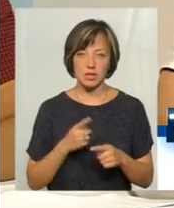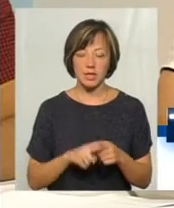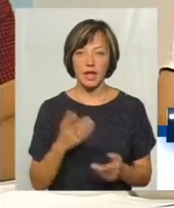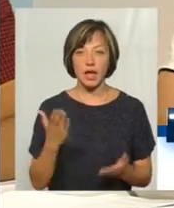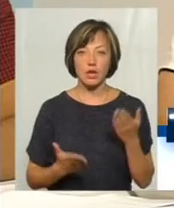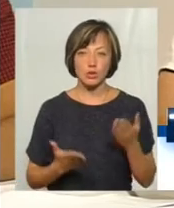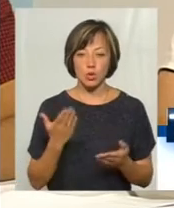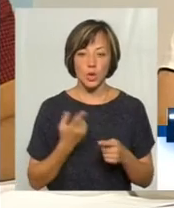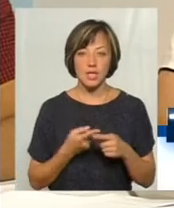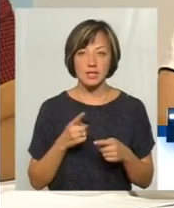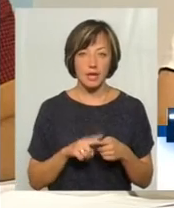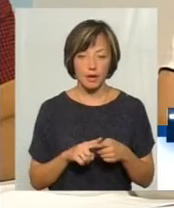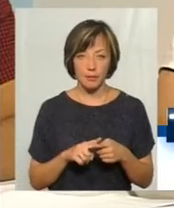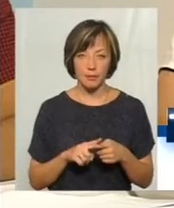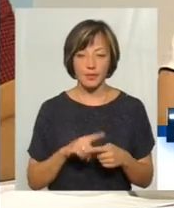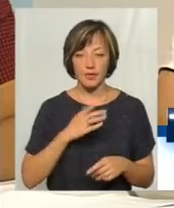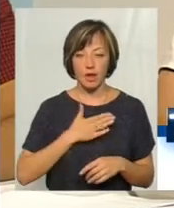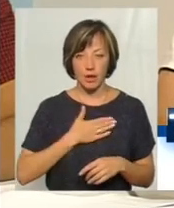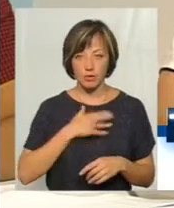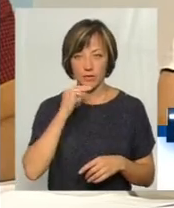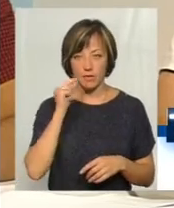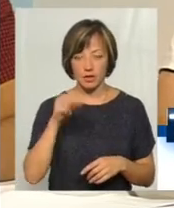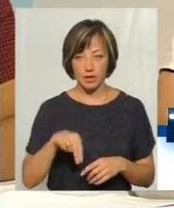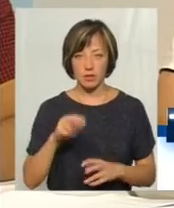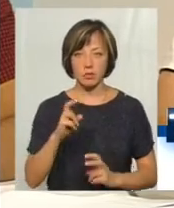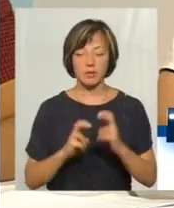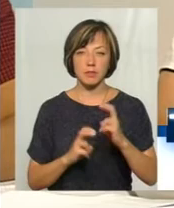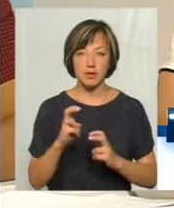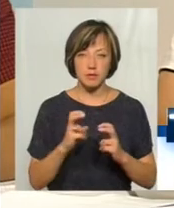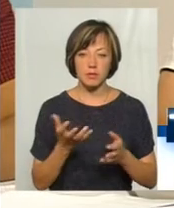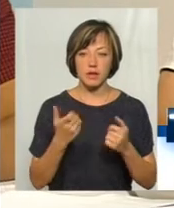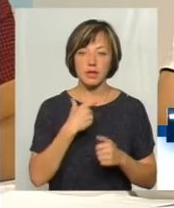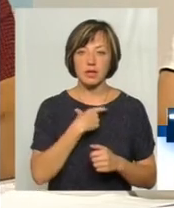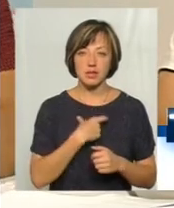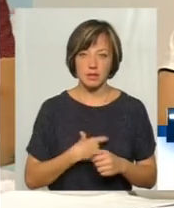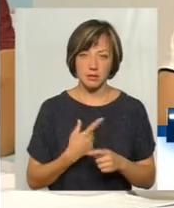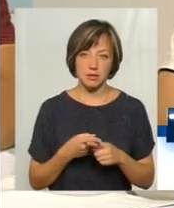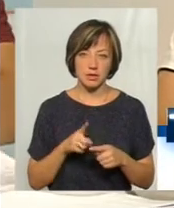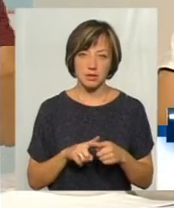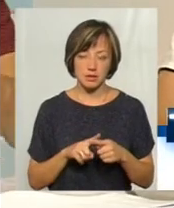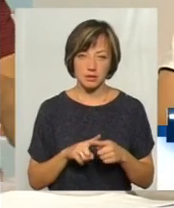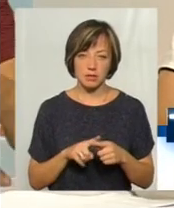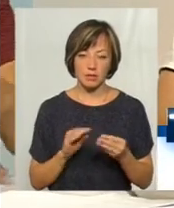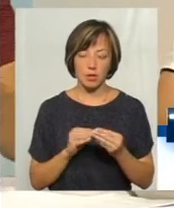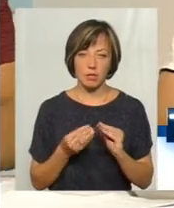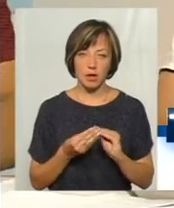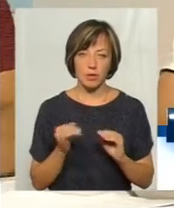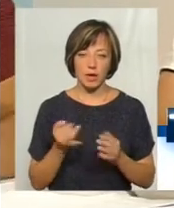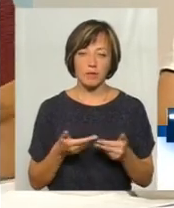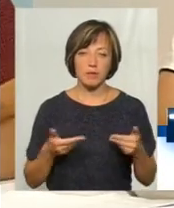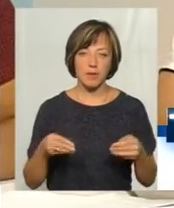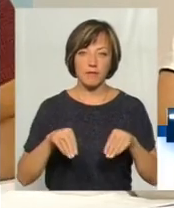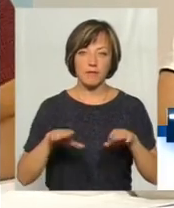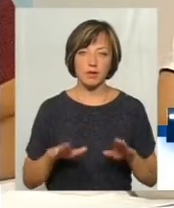Якщо ж це, я вже говорив, з нашої вони, то підприємство бере вже на себе цю проблему, і вже ми її